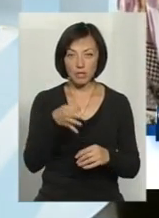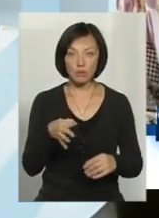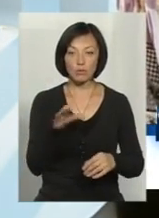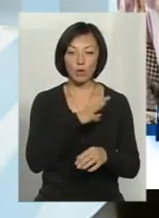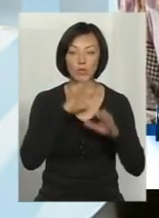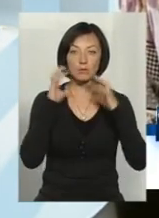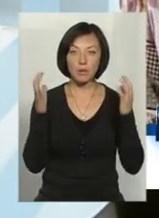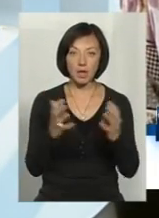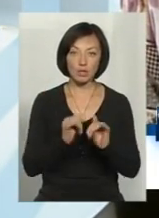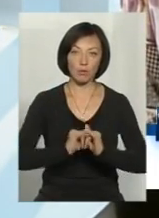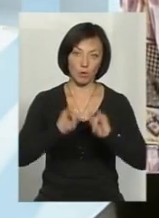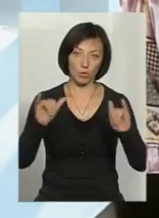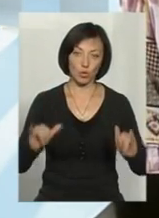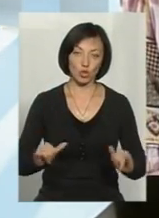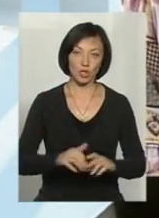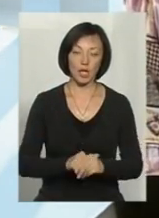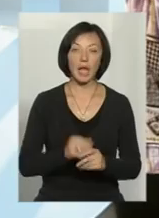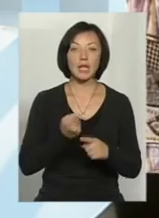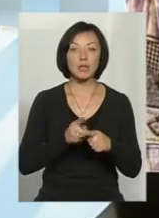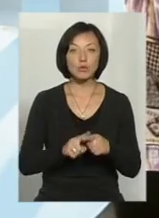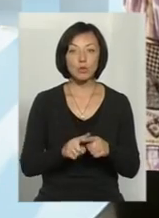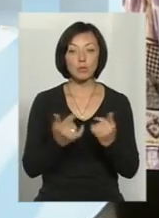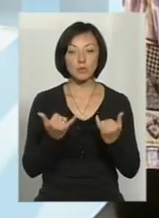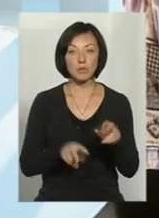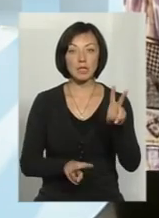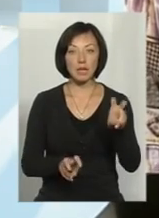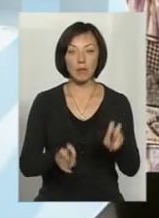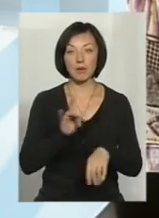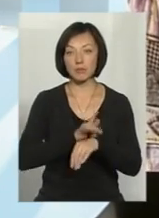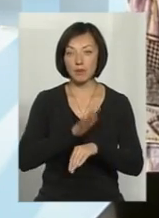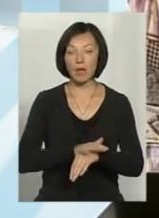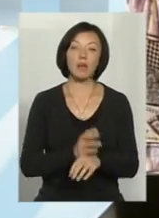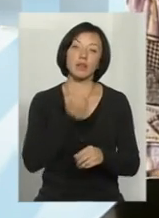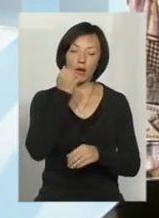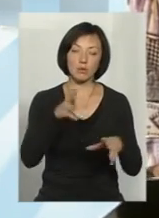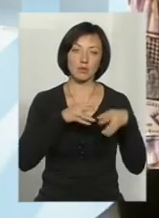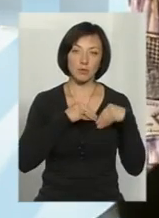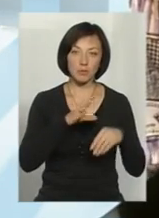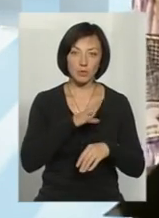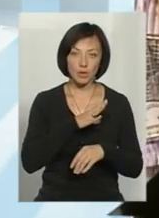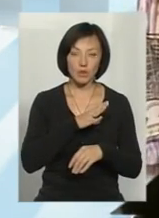було збережене і примножене. На цьому сьогодні тема вичерпана. Дякую всім, хто був із нами.